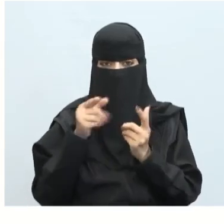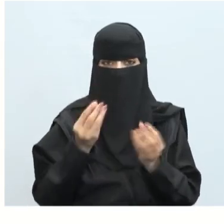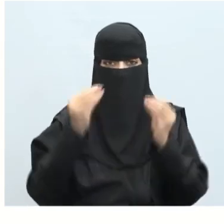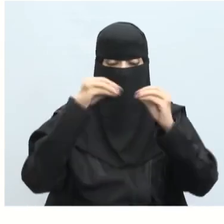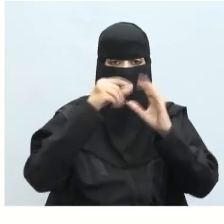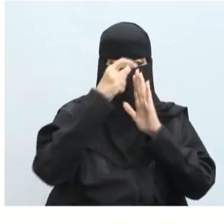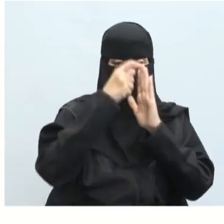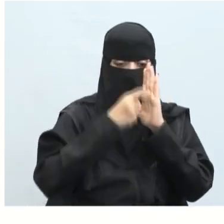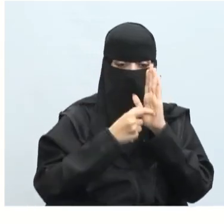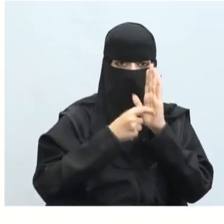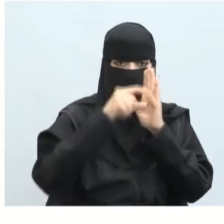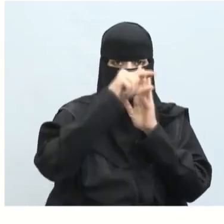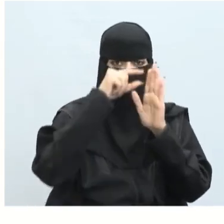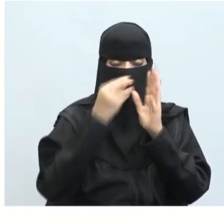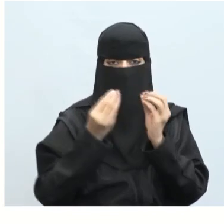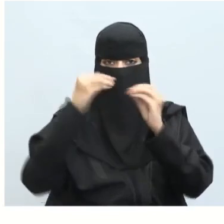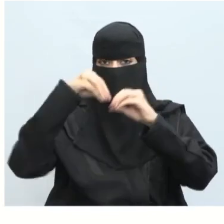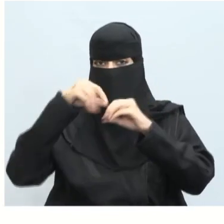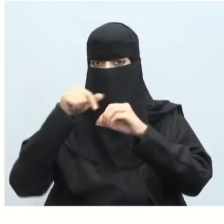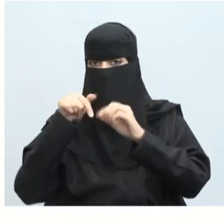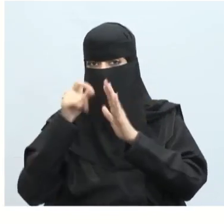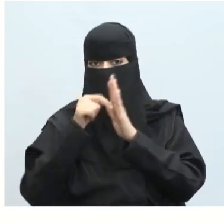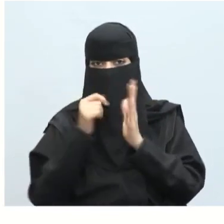تضيف القوائم لتطبيقك